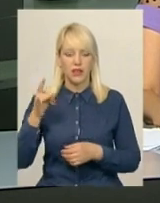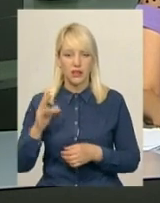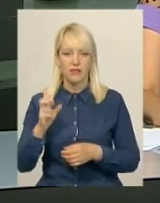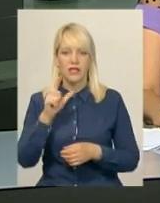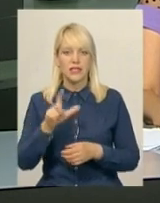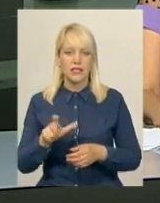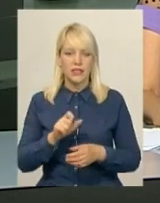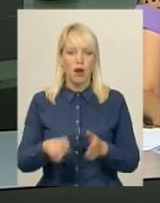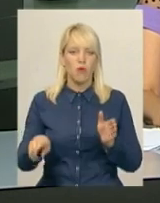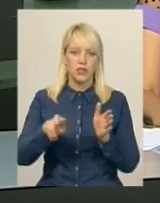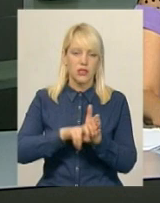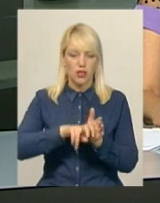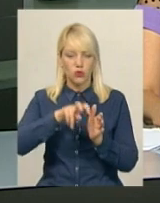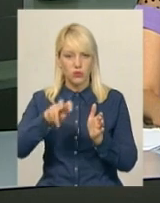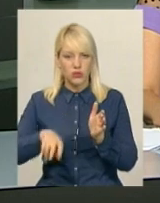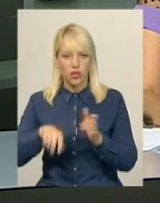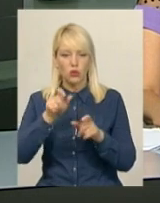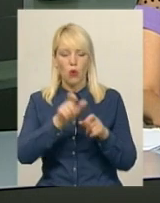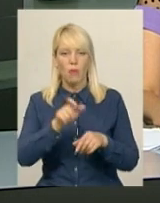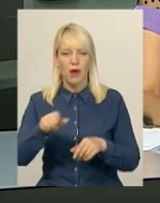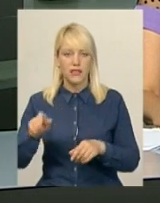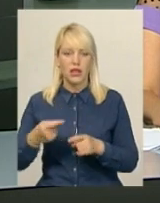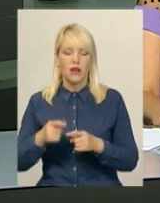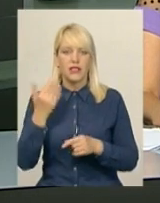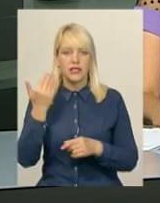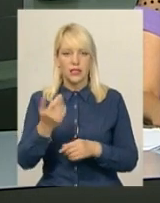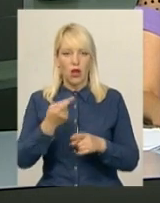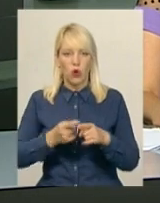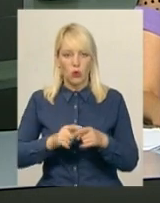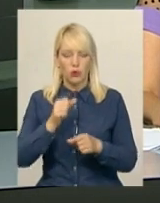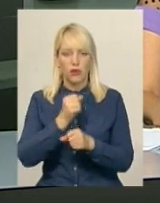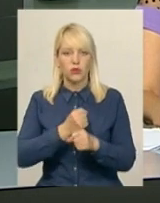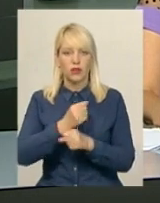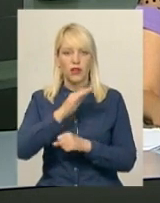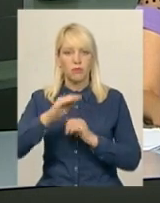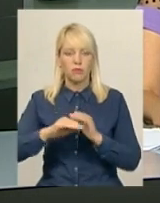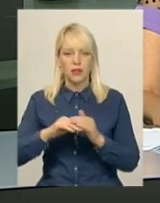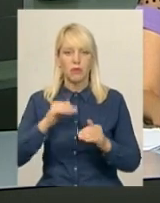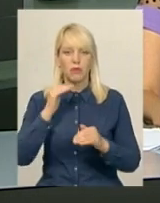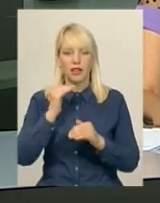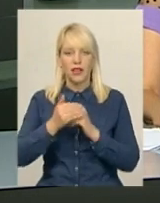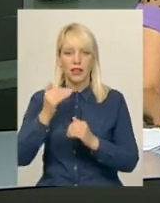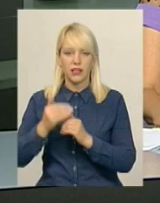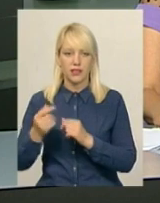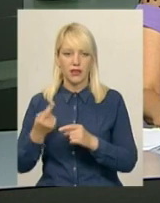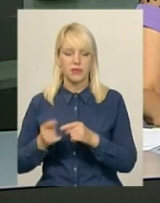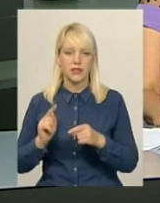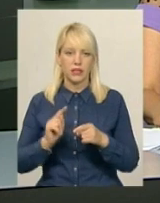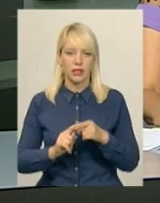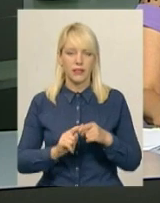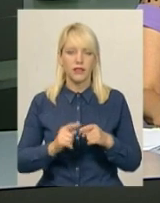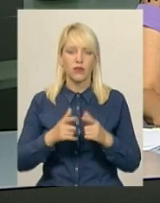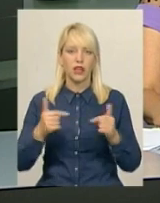Глега, затримані діяли під прикриттям громадської організації. Відповідно, початку і посвідчення цієї організації, а також гроші,